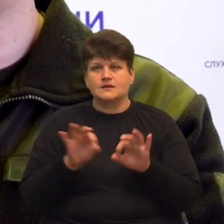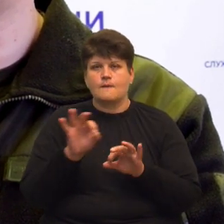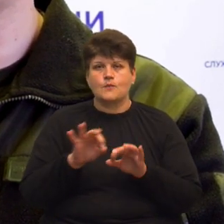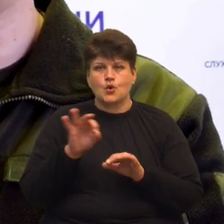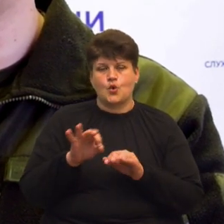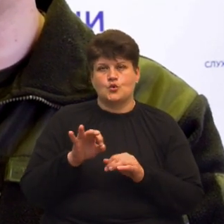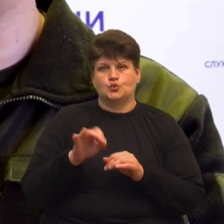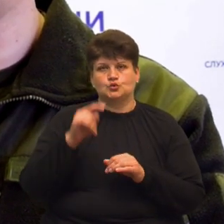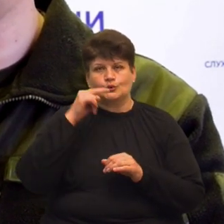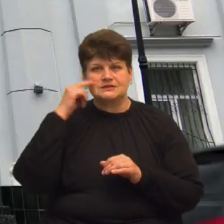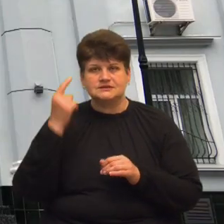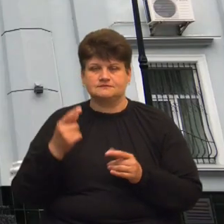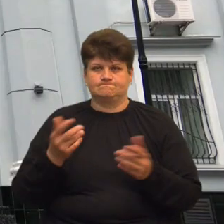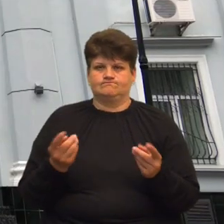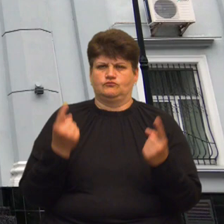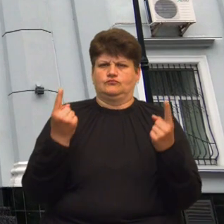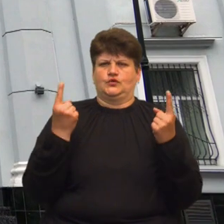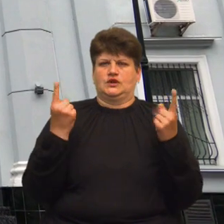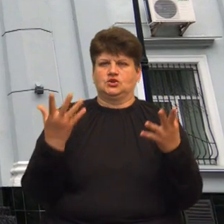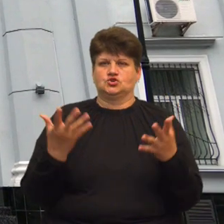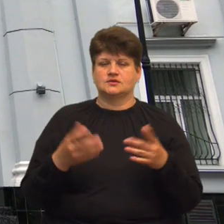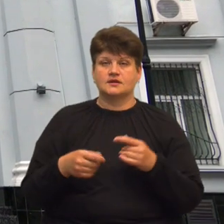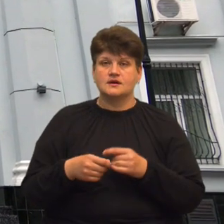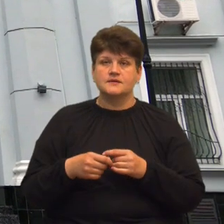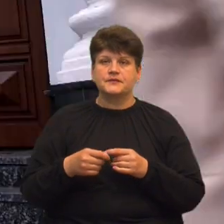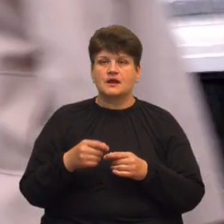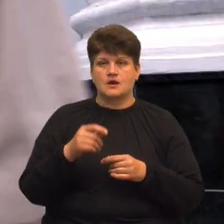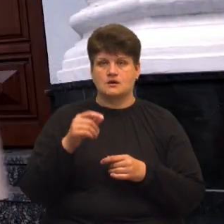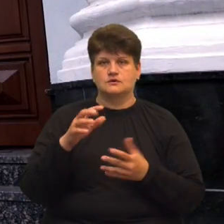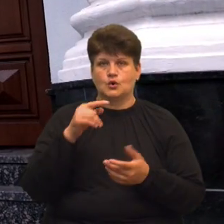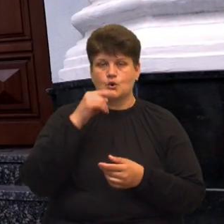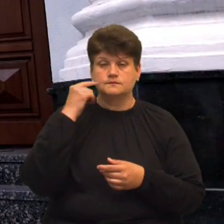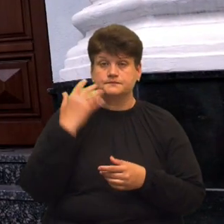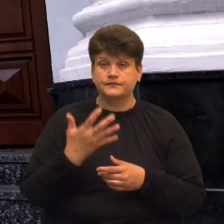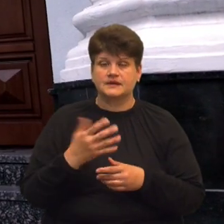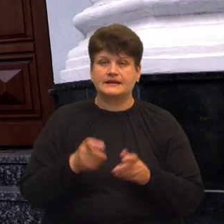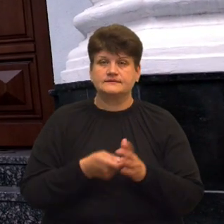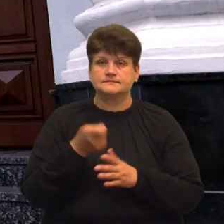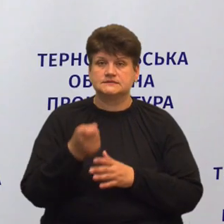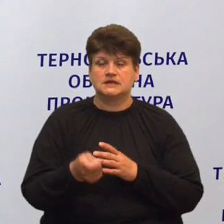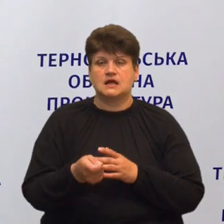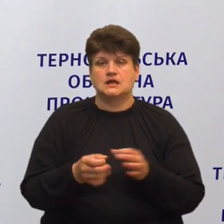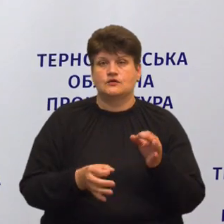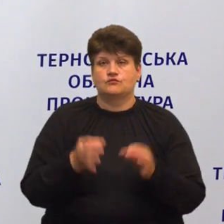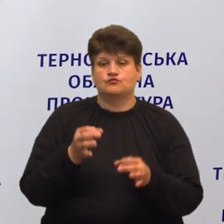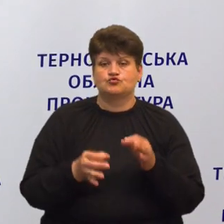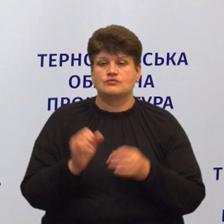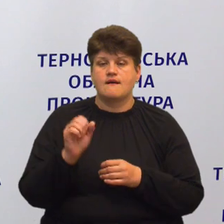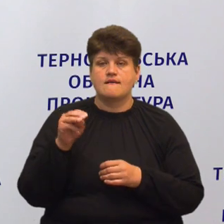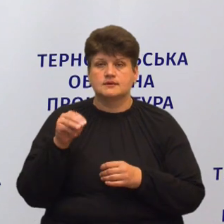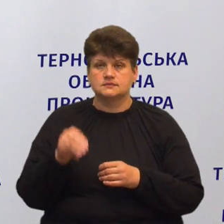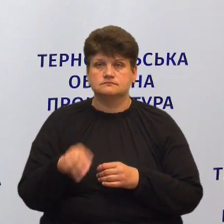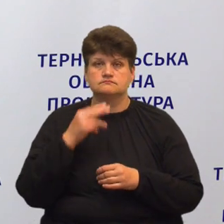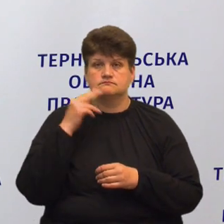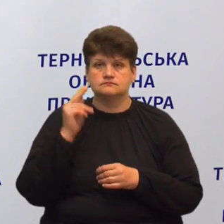возвеличення воєнних злочинів окупантів. Прокурори обласної прокуратури скерували до суду обвинувальний акт, каже речниця обласної прокуратури Лася